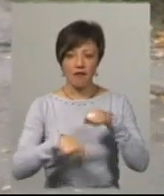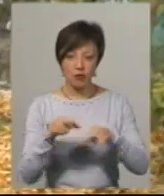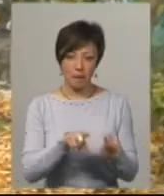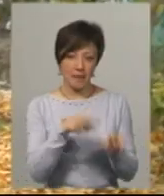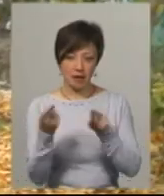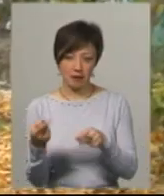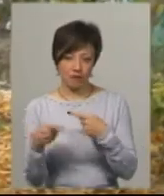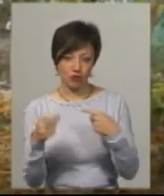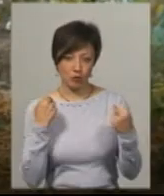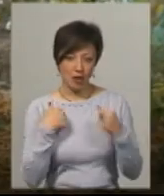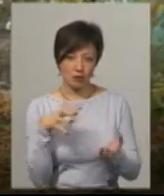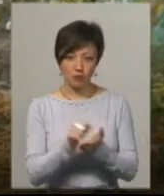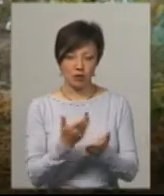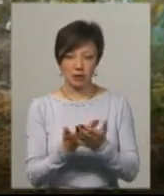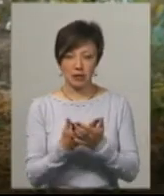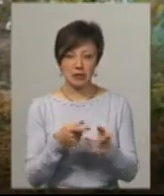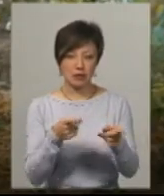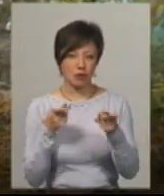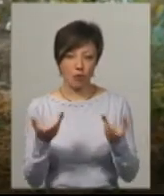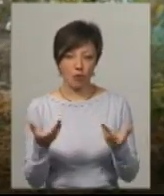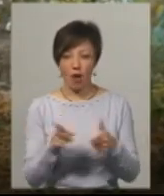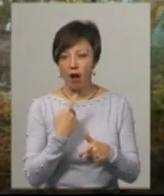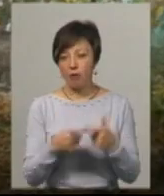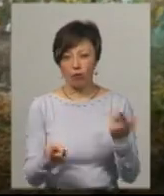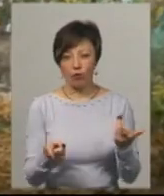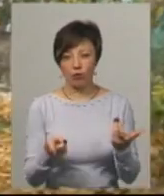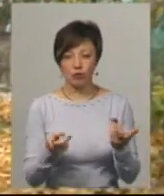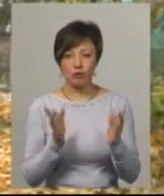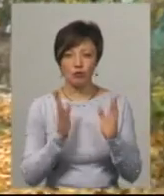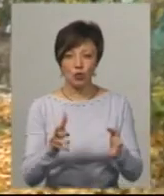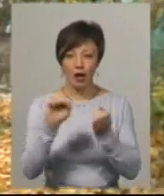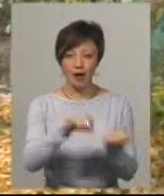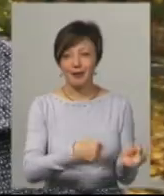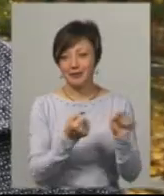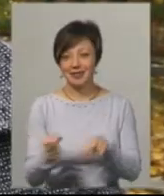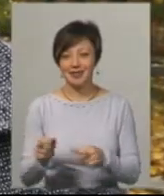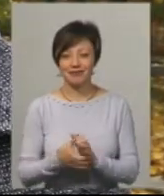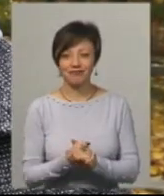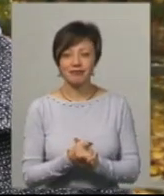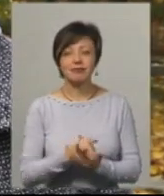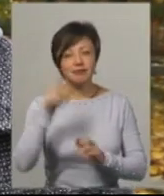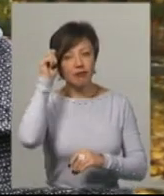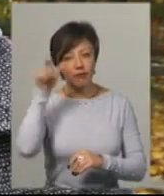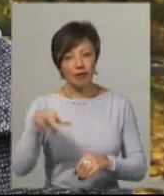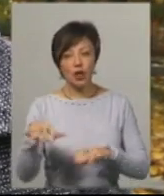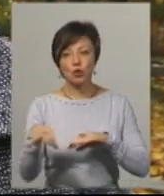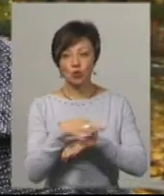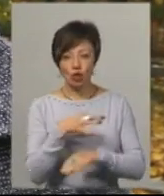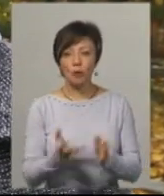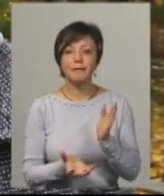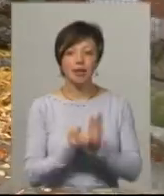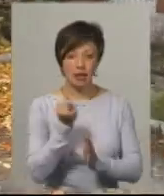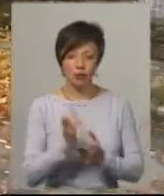спорт. Я займусь, наприклад, стрільбою або буду гребсти. Владислав Кремінський дружину у цьому